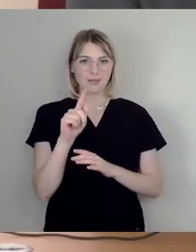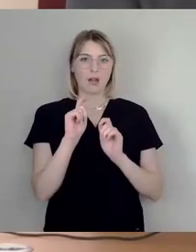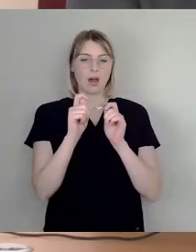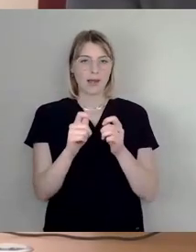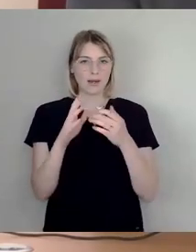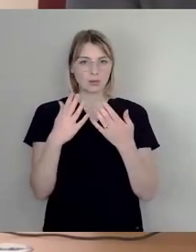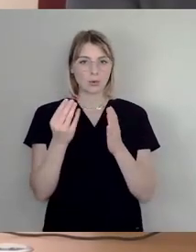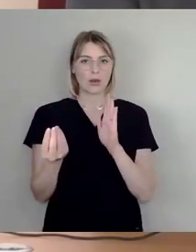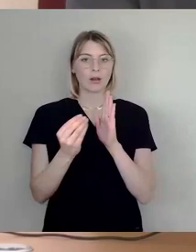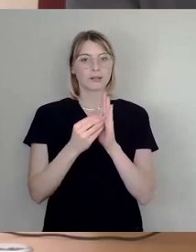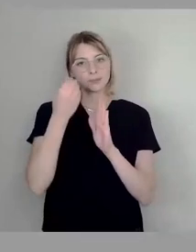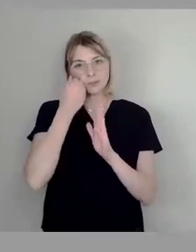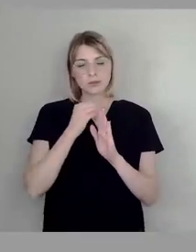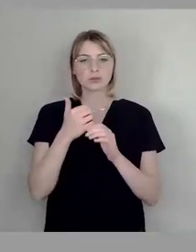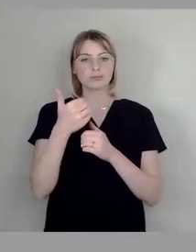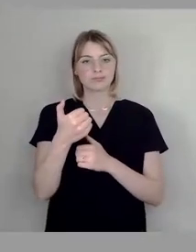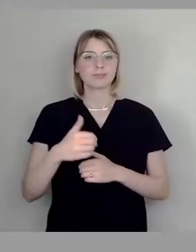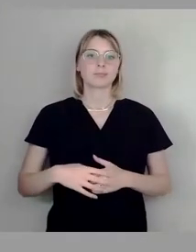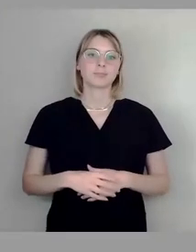ergänzt wird, den bitte ich jetzt um das Stimmzeichen.